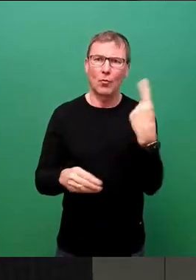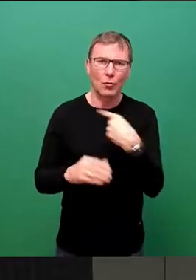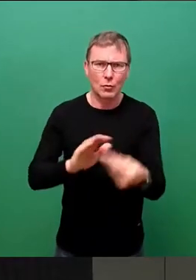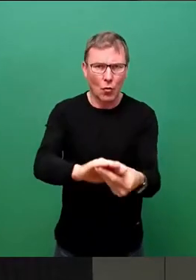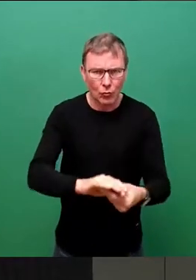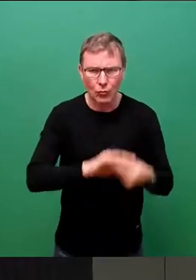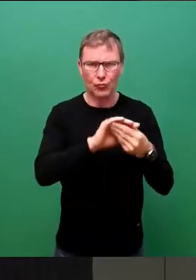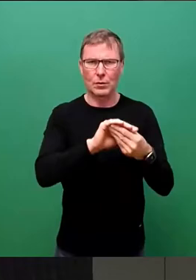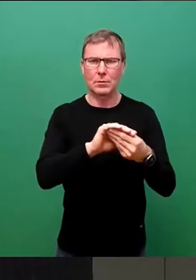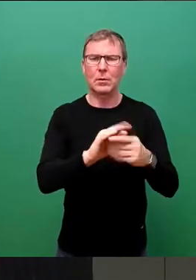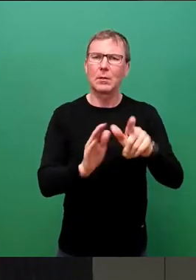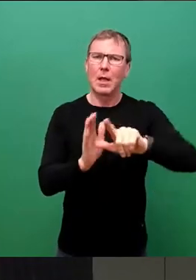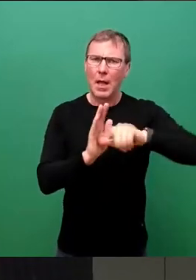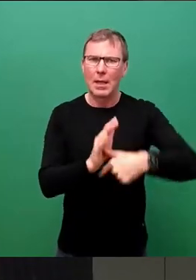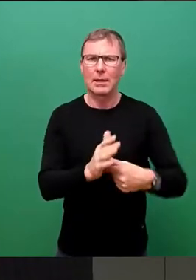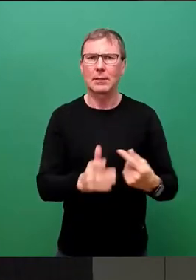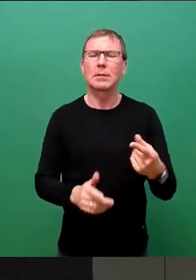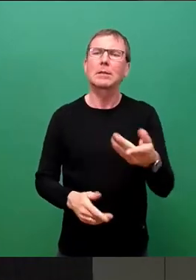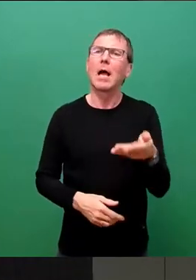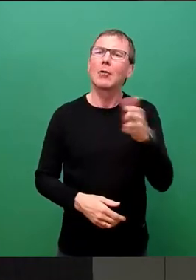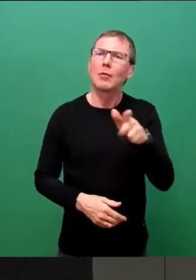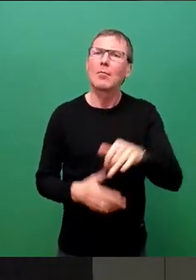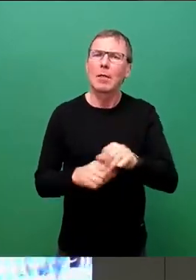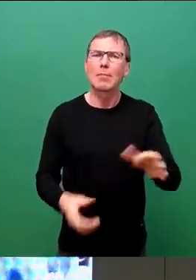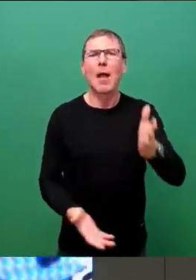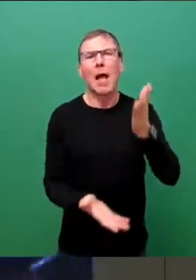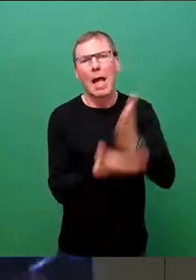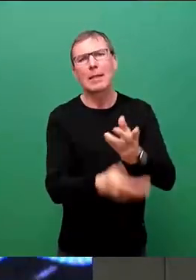Beitrag dazu leistet, dass das Sterben im Mittelmeer endlich aufhört.